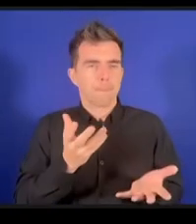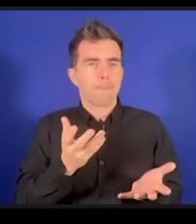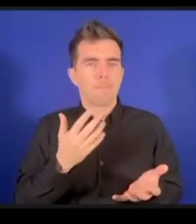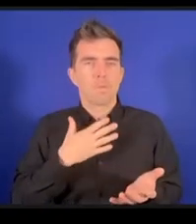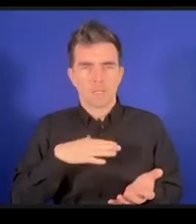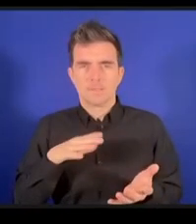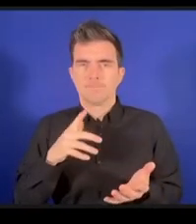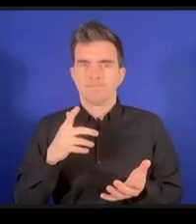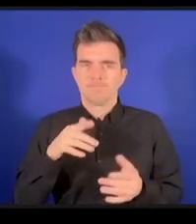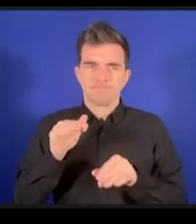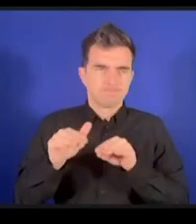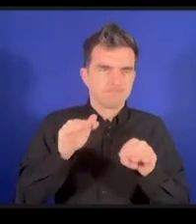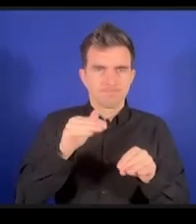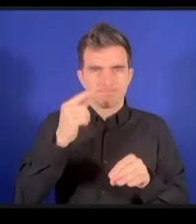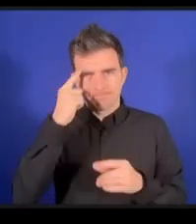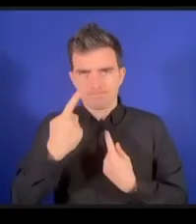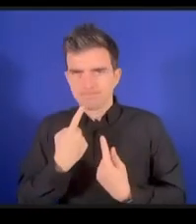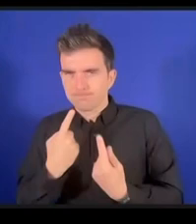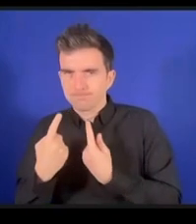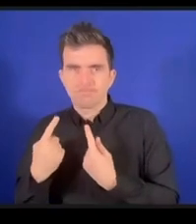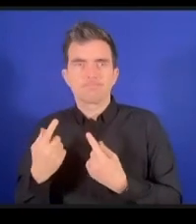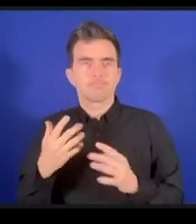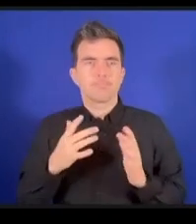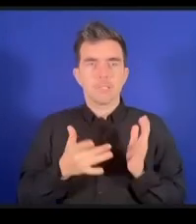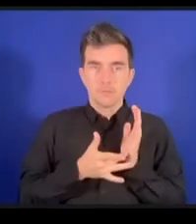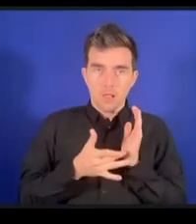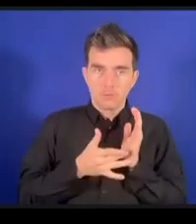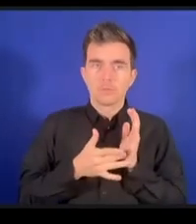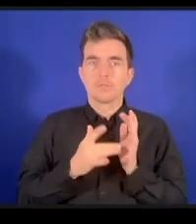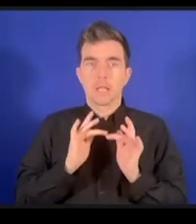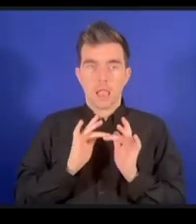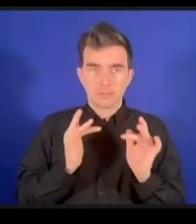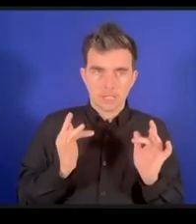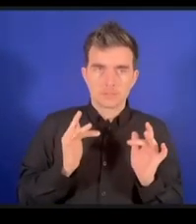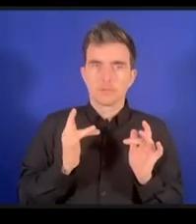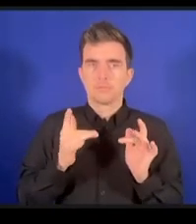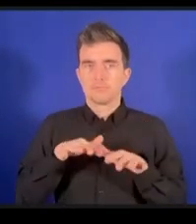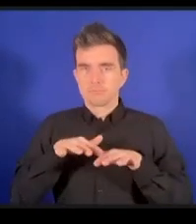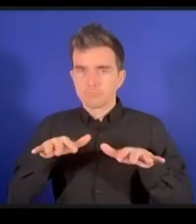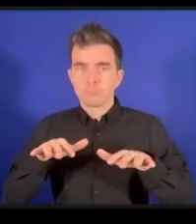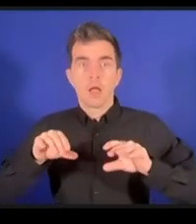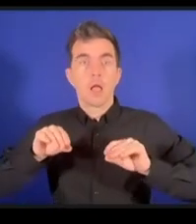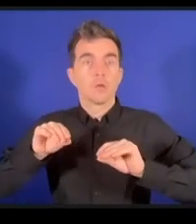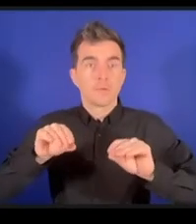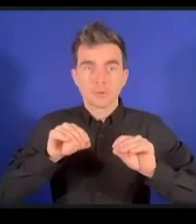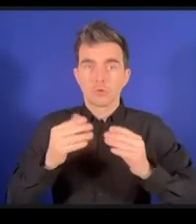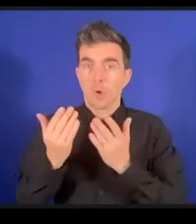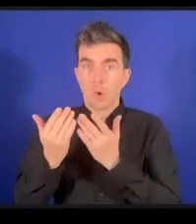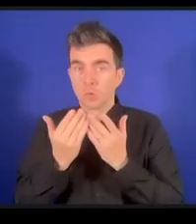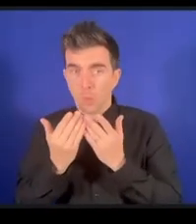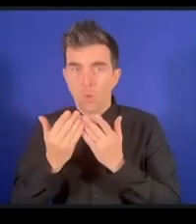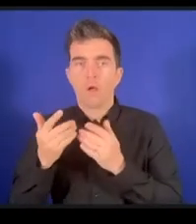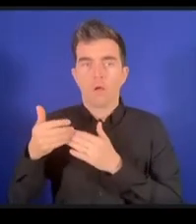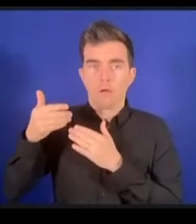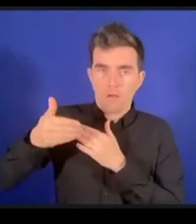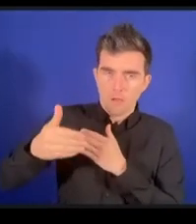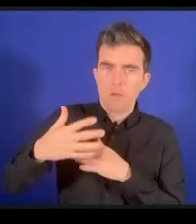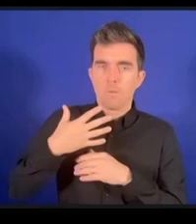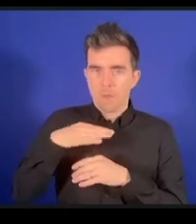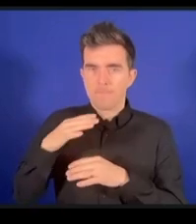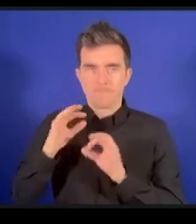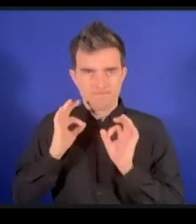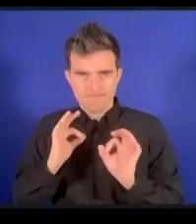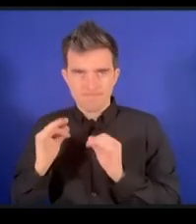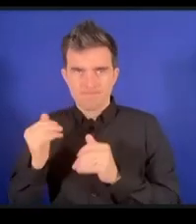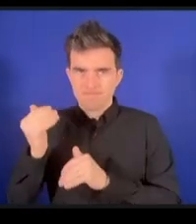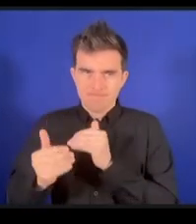正しい情報を出さなければいないそして学校教育も変えてそして世界が将来公平な場所になるようにしなければいけない